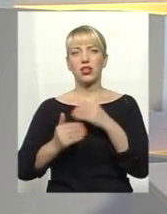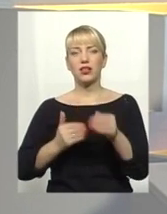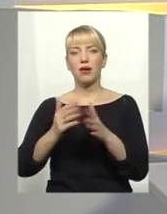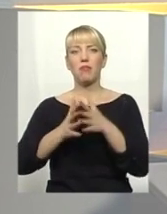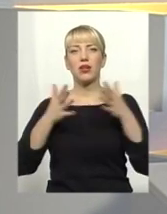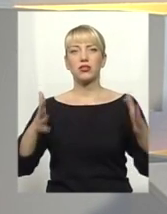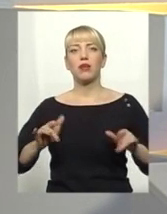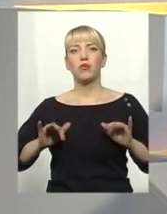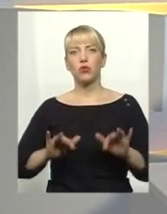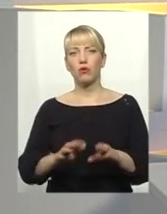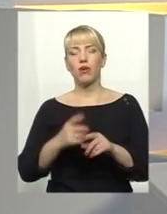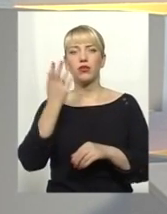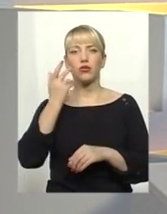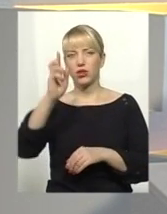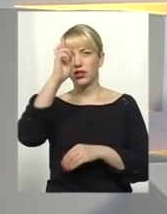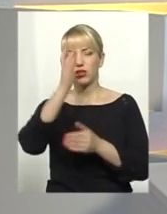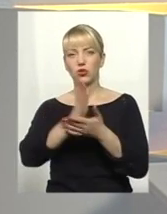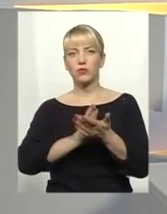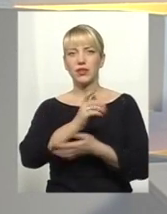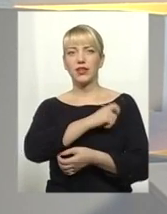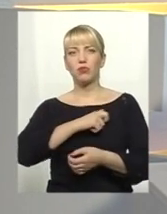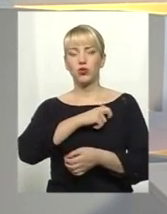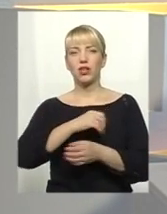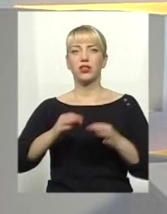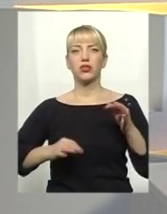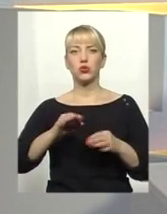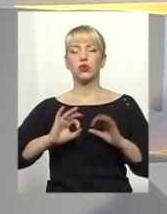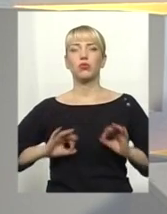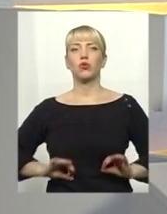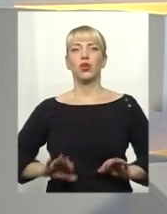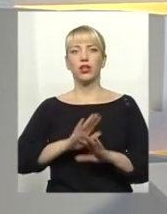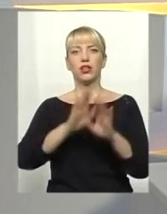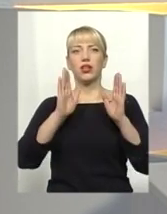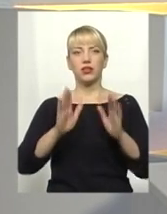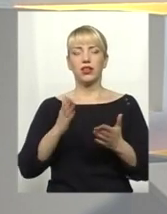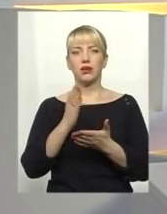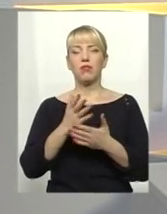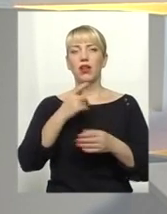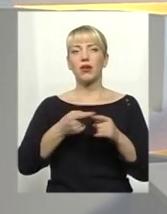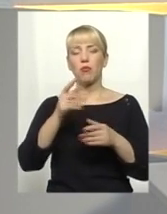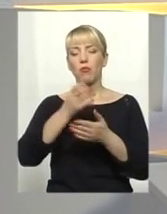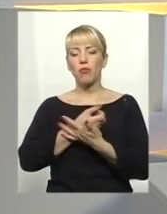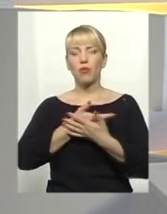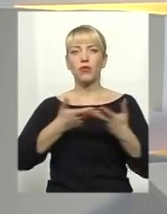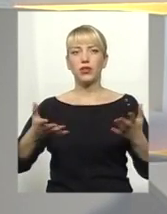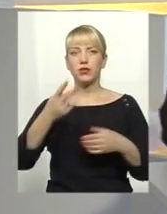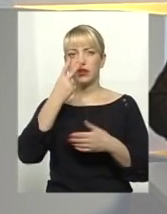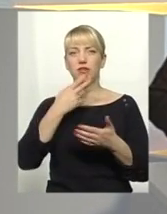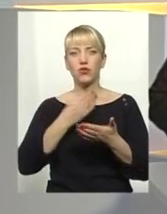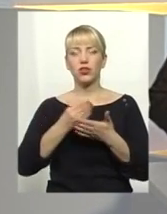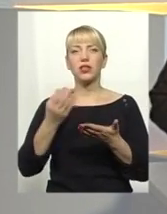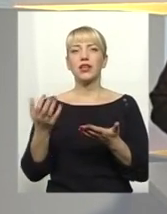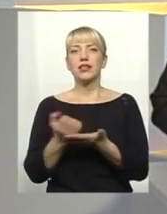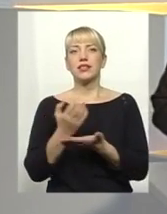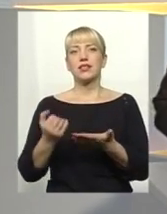масштабної кампанії, коли держслужбовці, депутати, судді, прокурори і не тільки мали публічно показати усім свої статки.